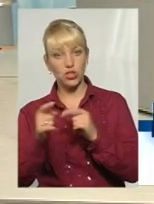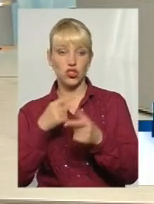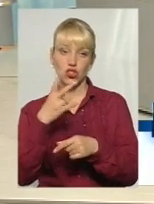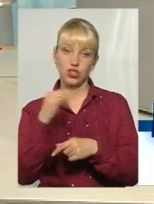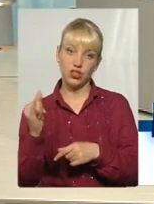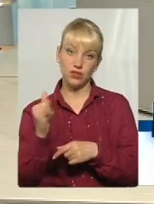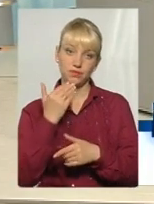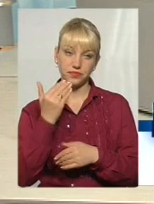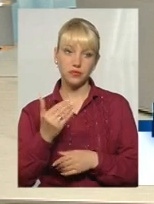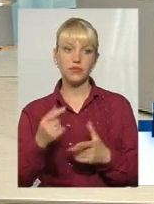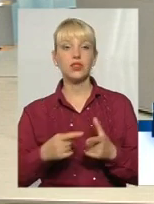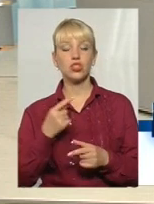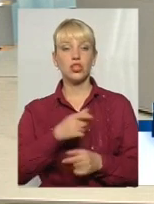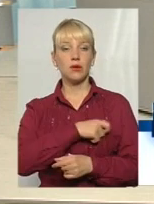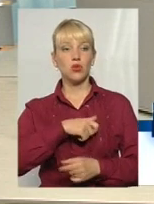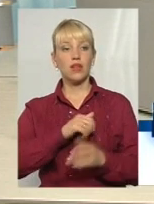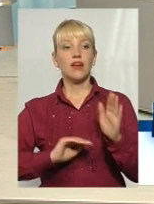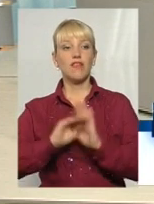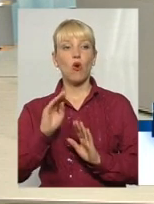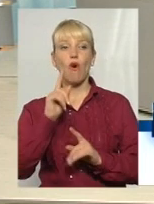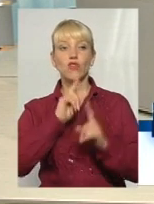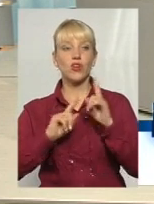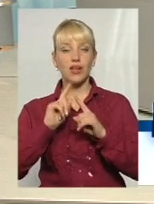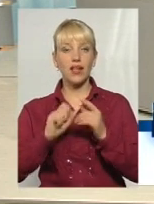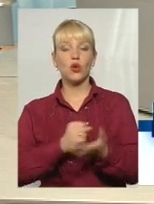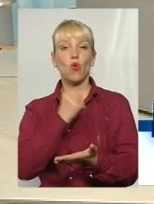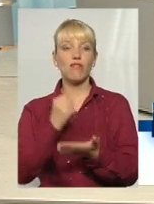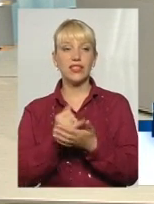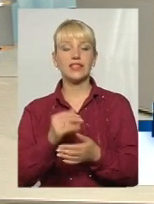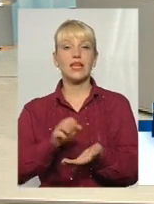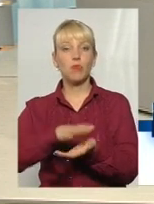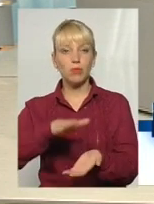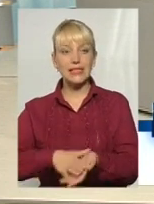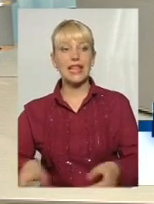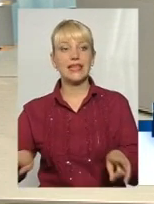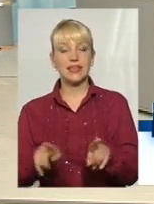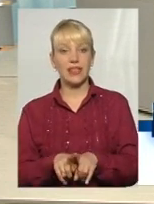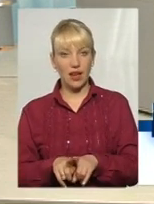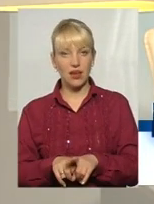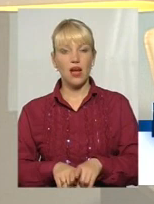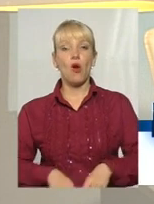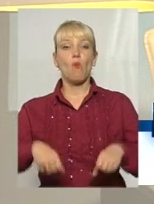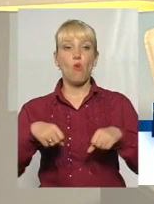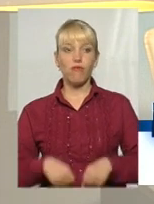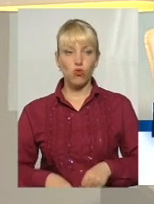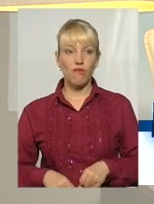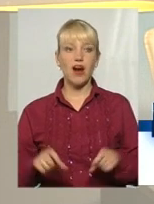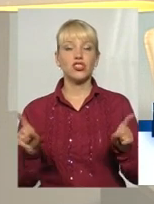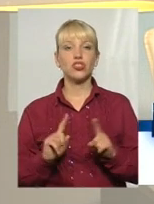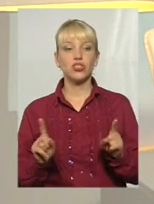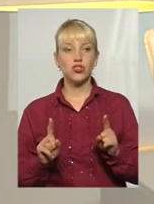депутати Верховної Ради ухвалили і прописали так повноваження, що